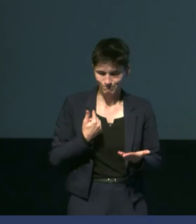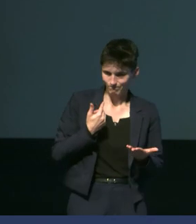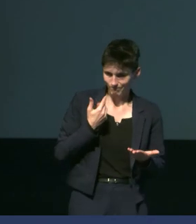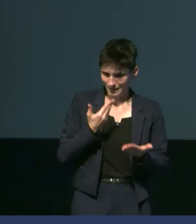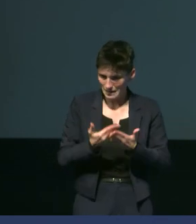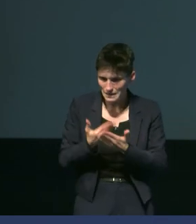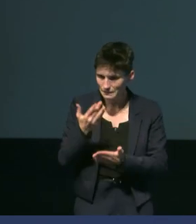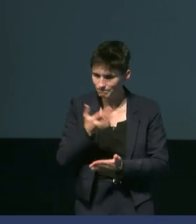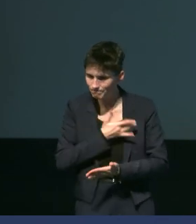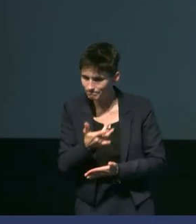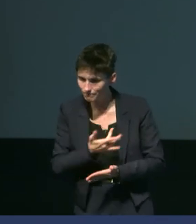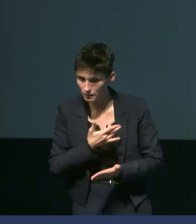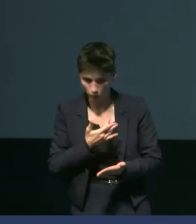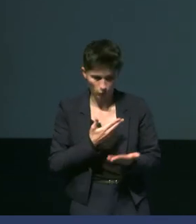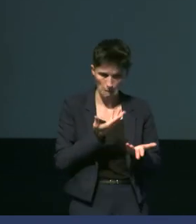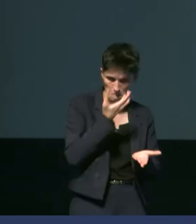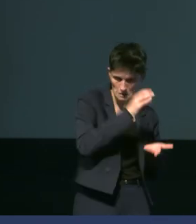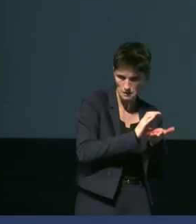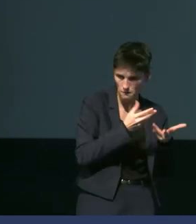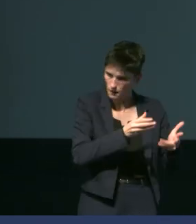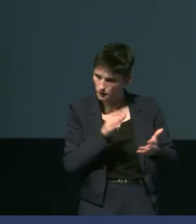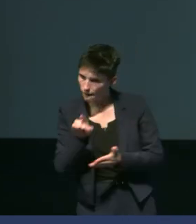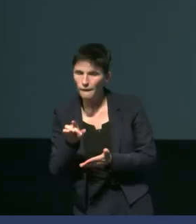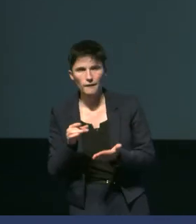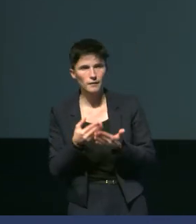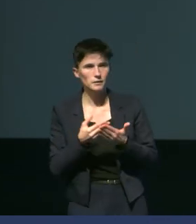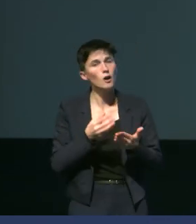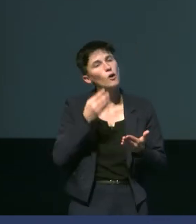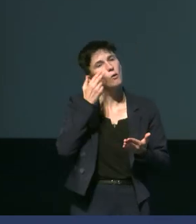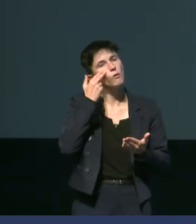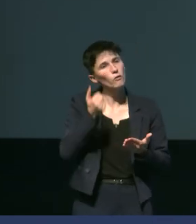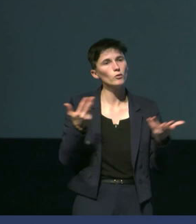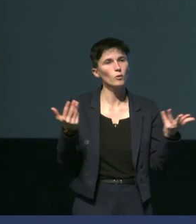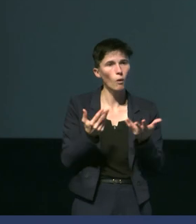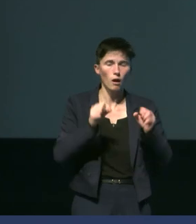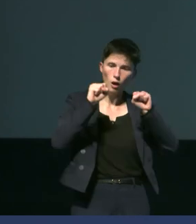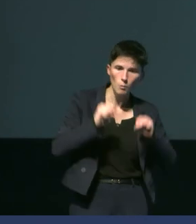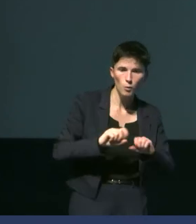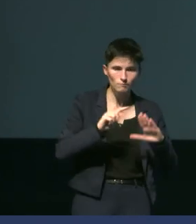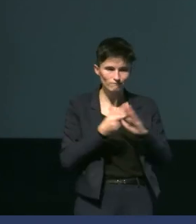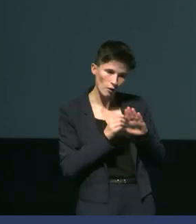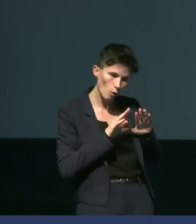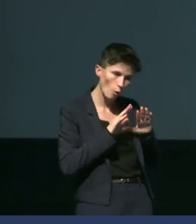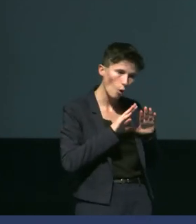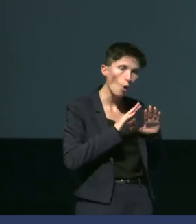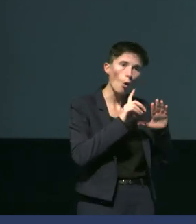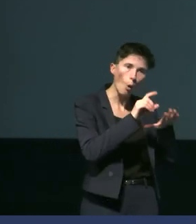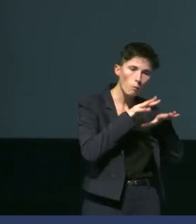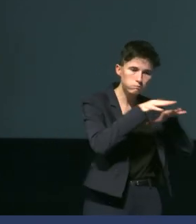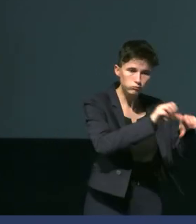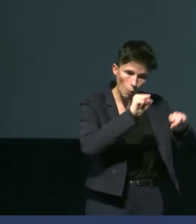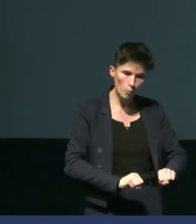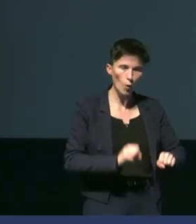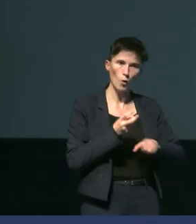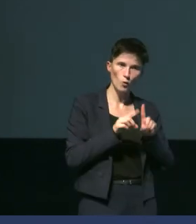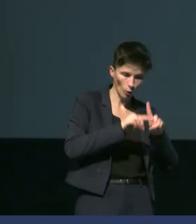Suite à ma thèse, on a vu que les individus sont capables d'exprimer de l'hétérothermie lorsqu'ils sont dans l'eau. Ils vont être capables de remonter